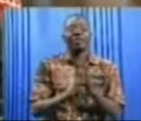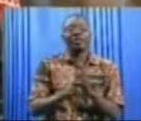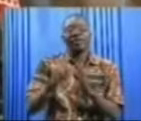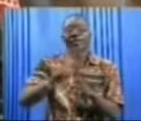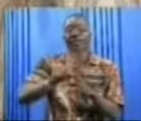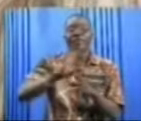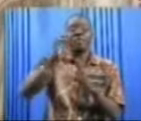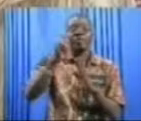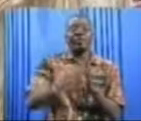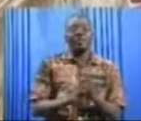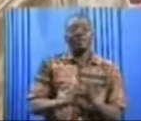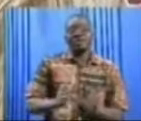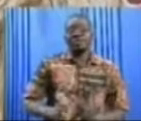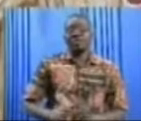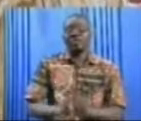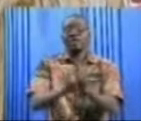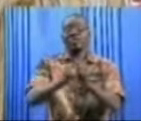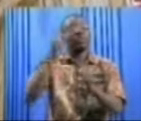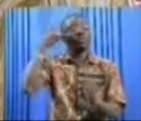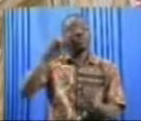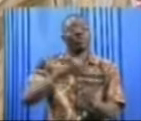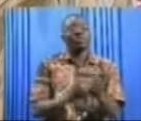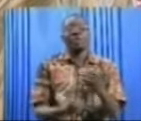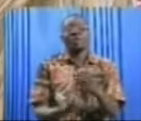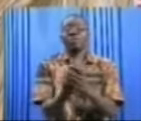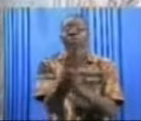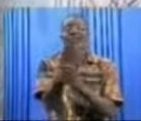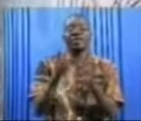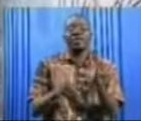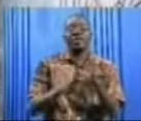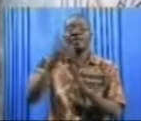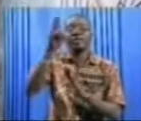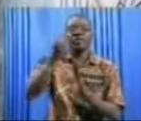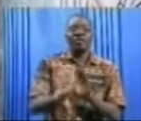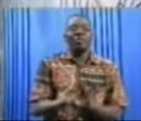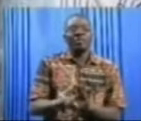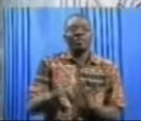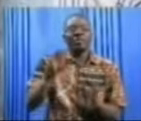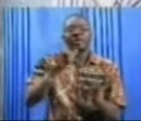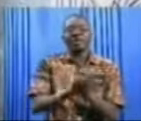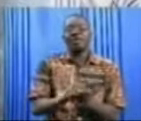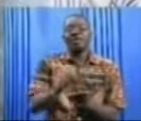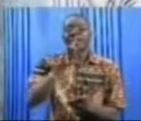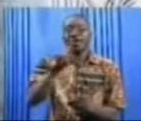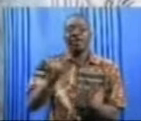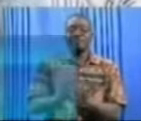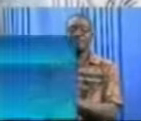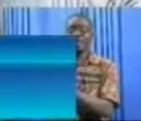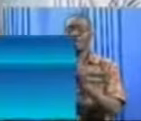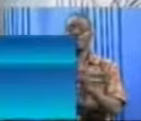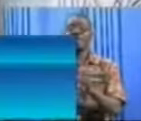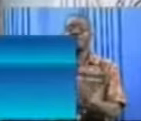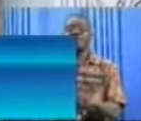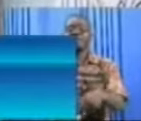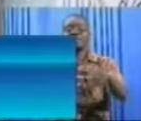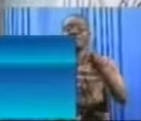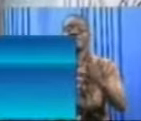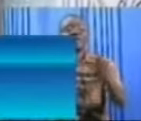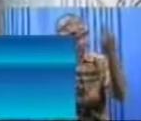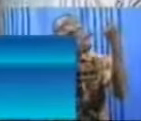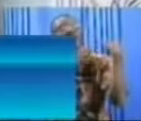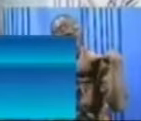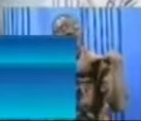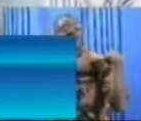la société d'accompagnement pour l'autopromotion et le développement. C'est un ensemble de points permettant aux responsables de la